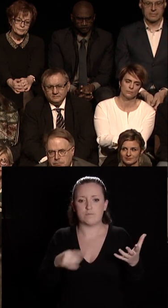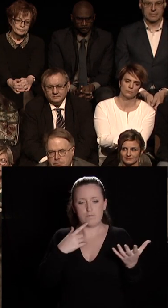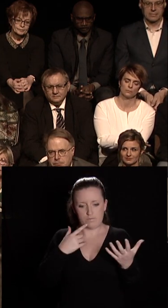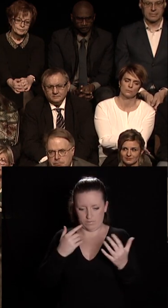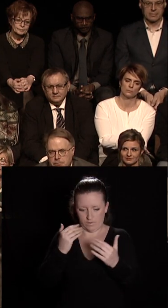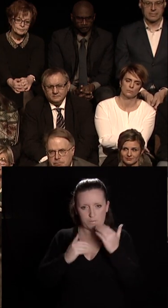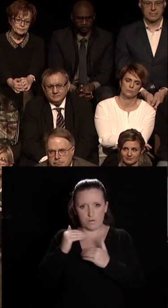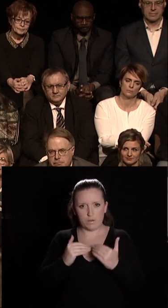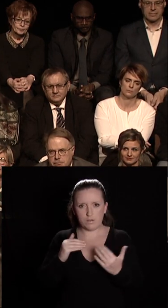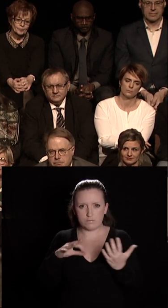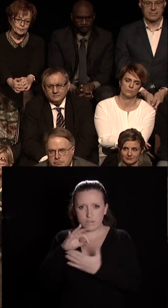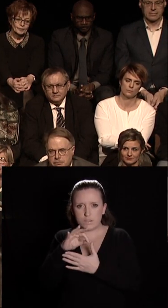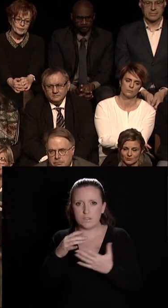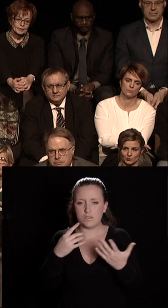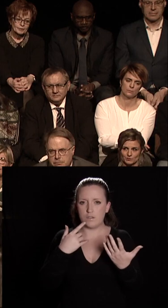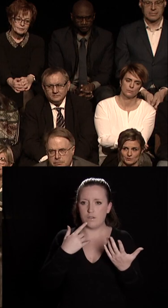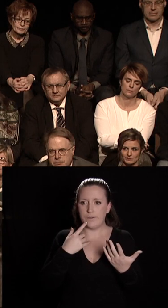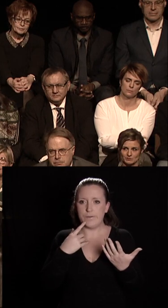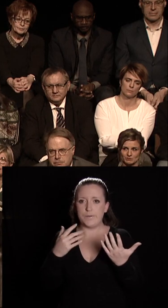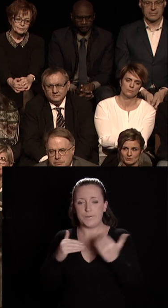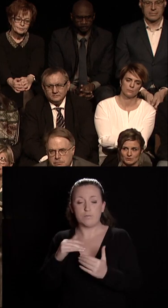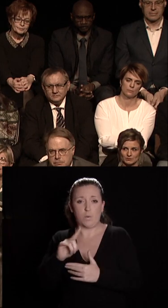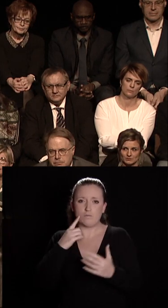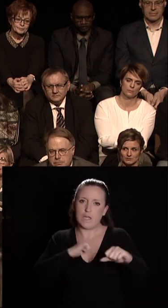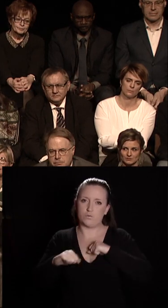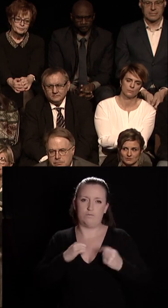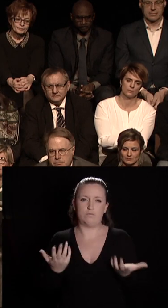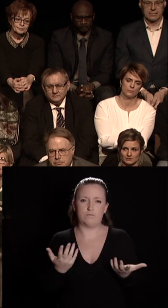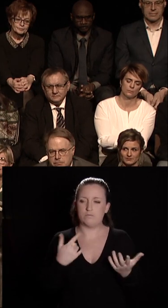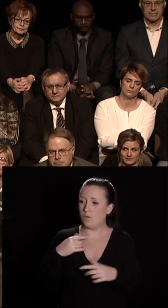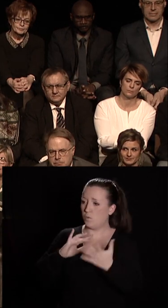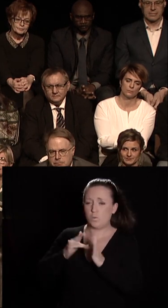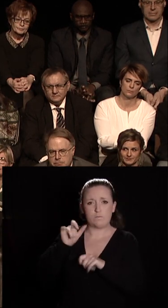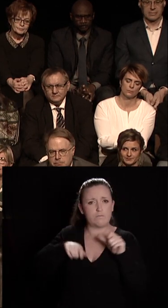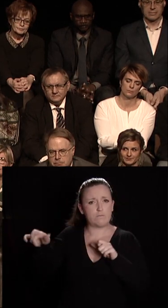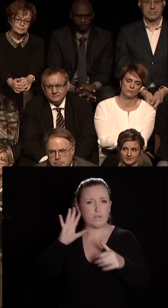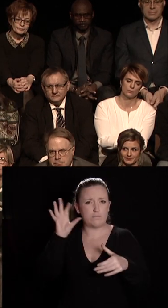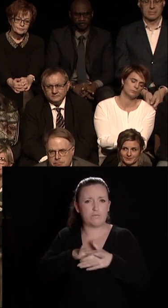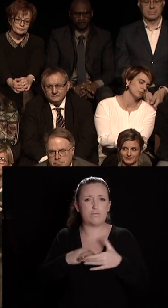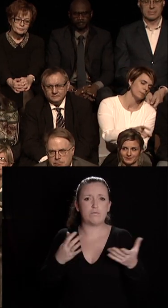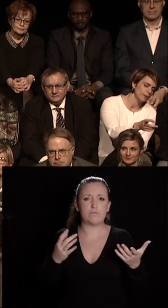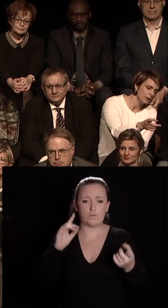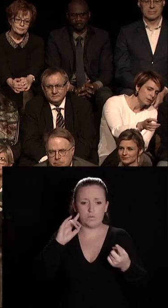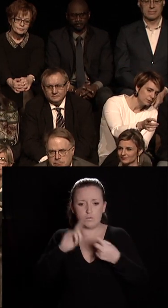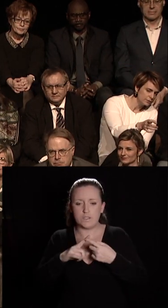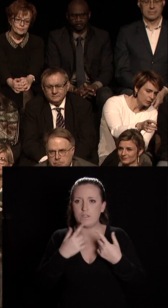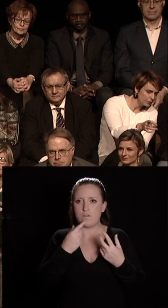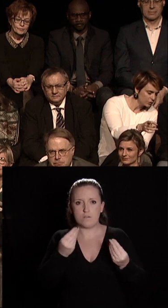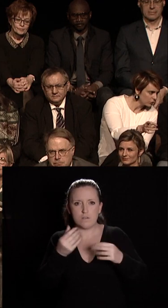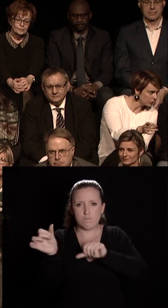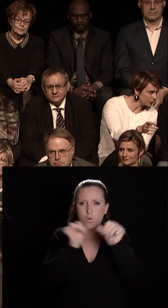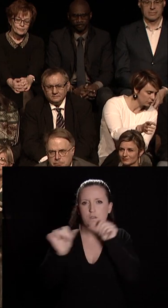le découragement, c'est l'action. Avec les élus, nous n'avons de cesse de moderniser Dijon et son agglomération,